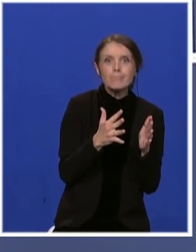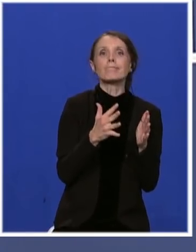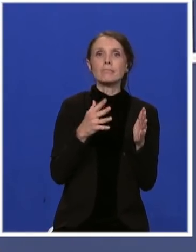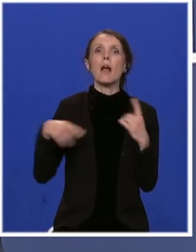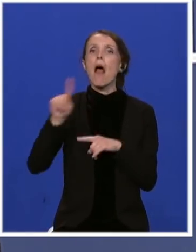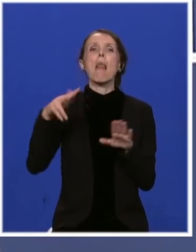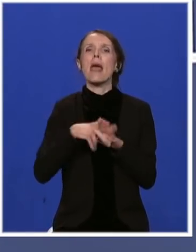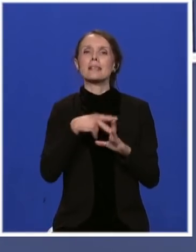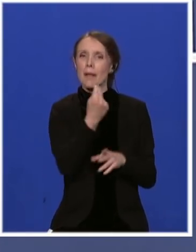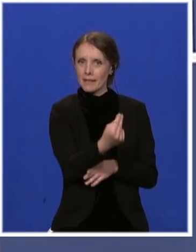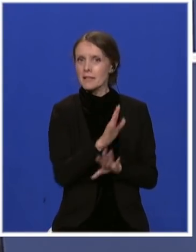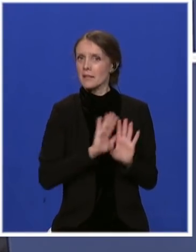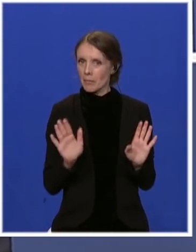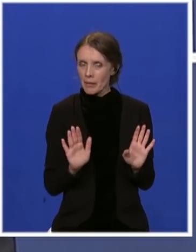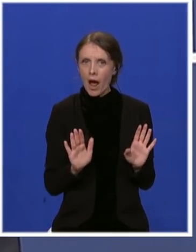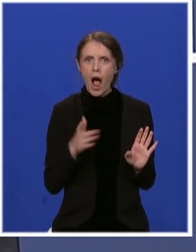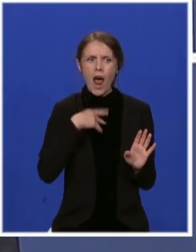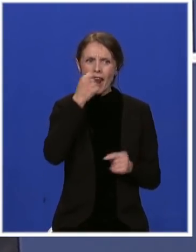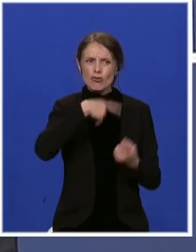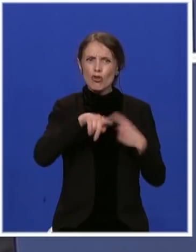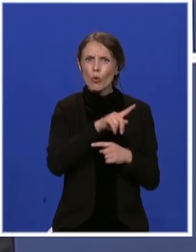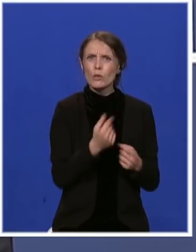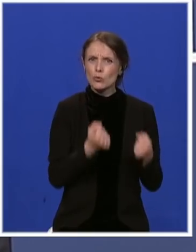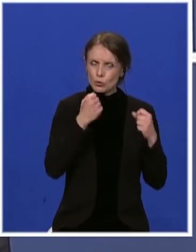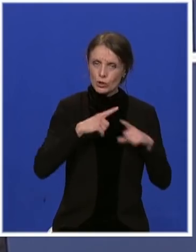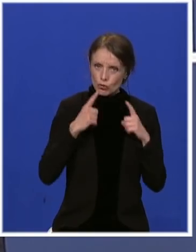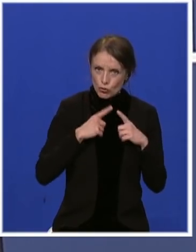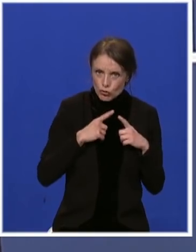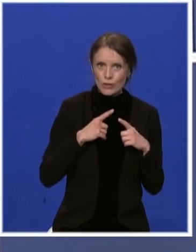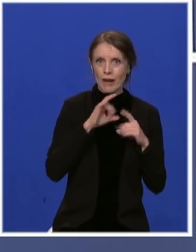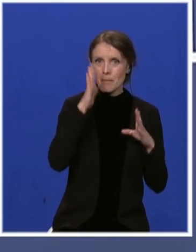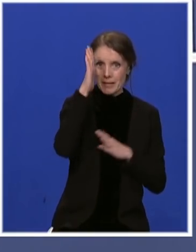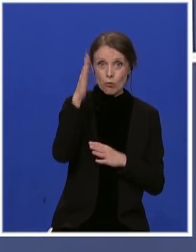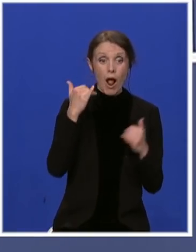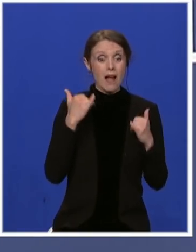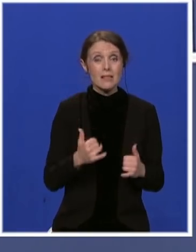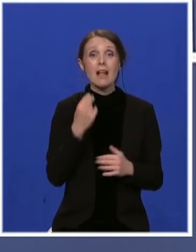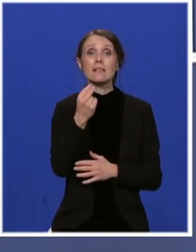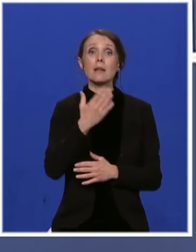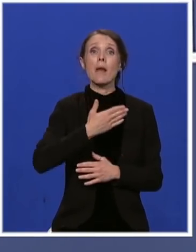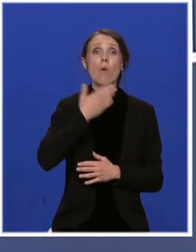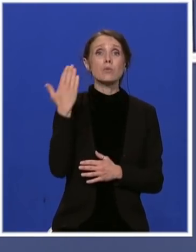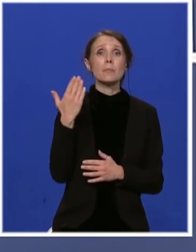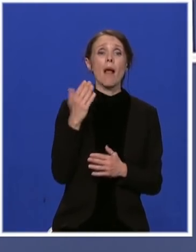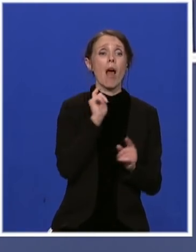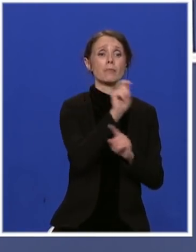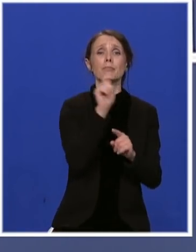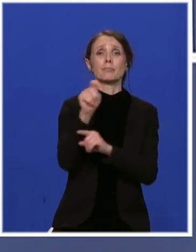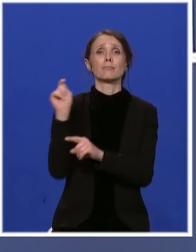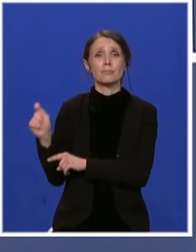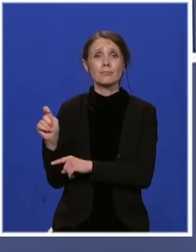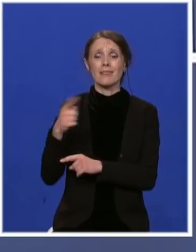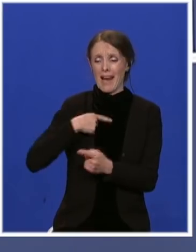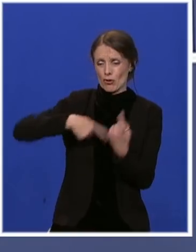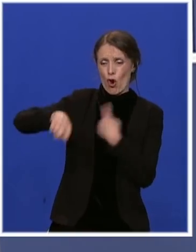živali i što je naša zemlja bila zemlja bez budućnosti. Danas kada je Srbija i uspjela da pretekne sve zemlje po ekonomskom